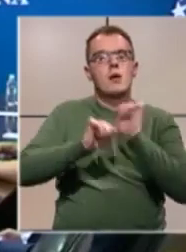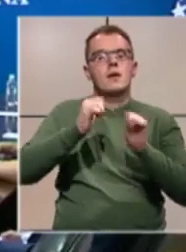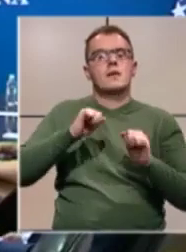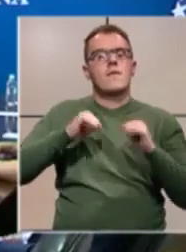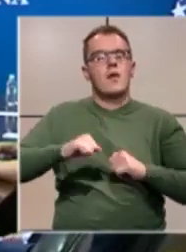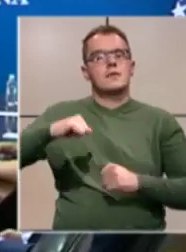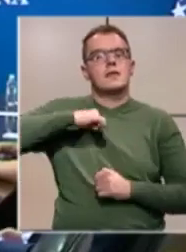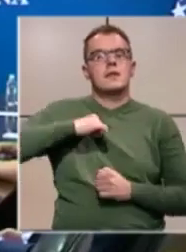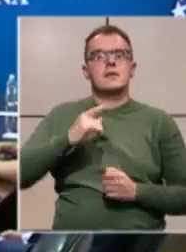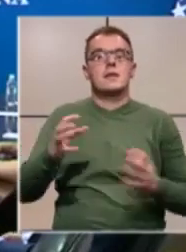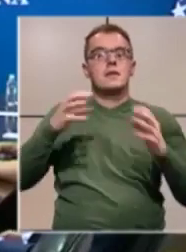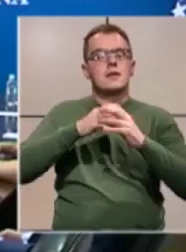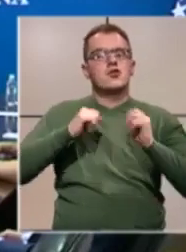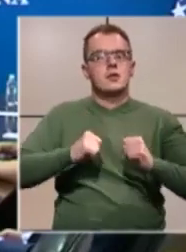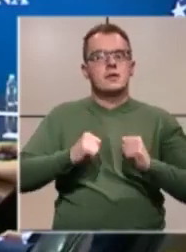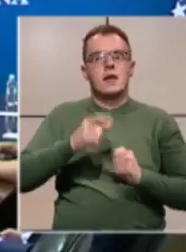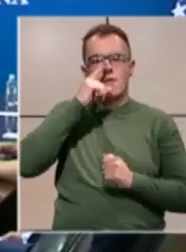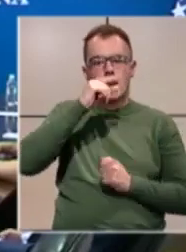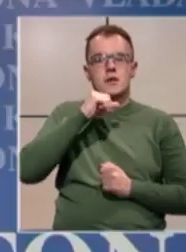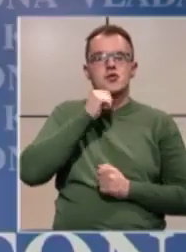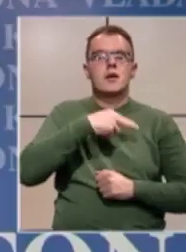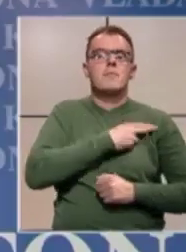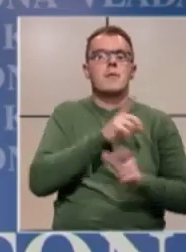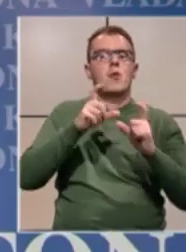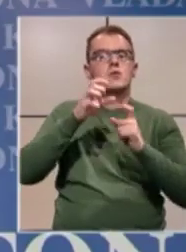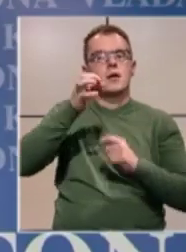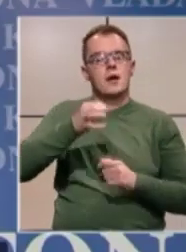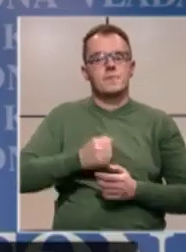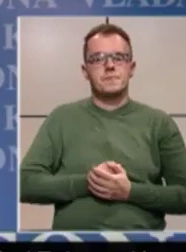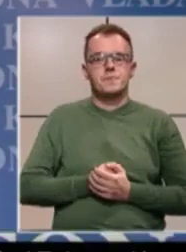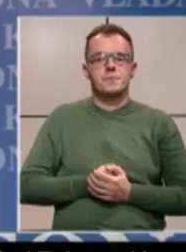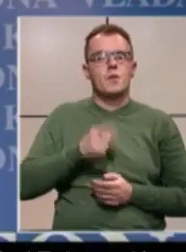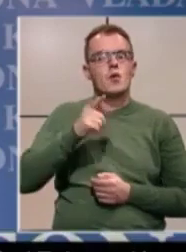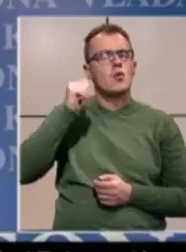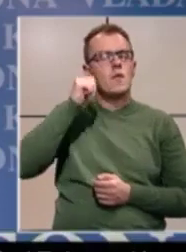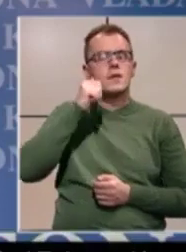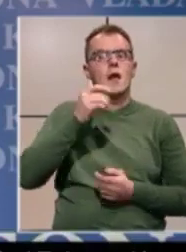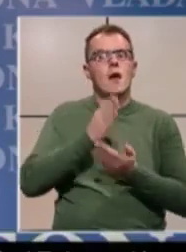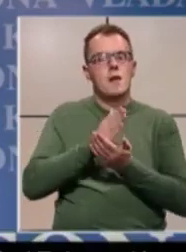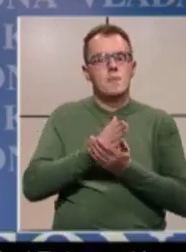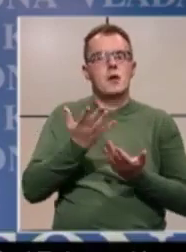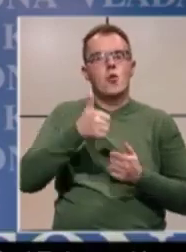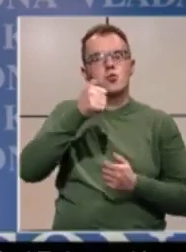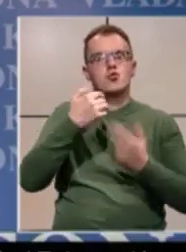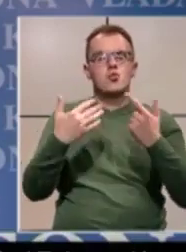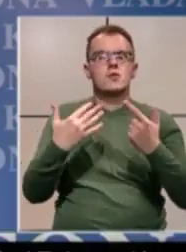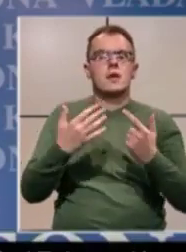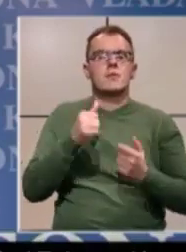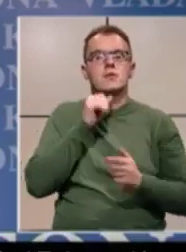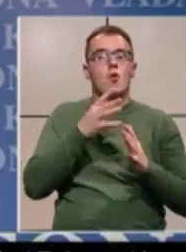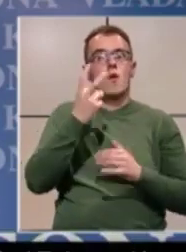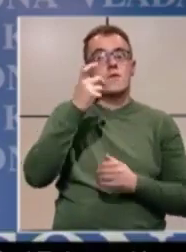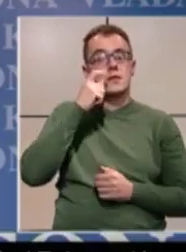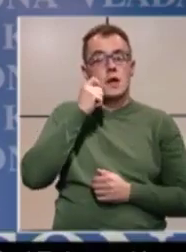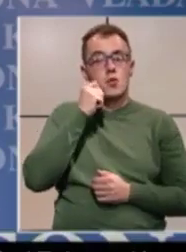Zajednički stav načelnika, gradonačelnika i premijera USK. Uključio je ovih dana bilo i po 170 pa skoro i